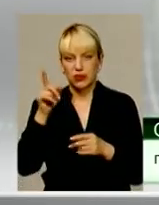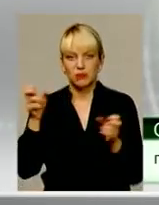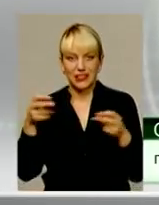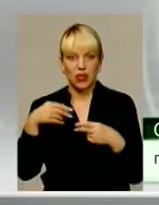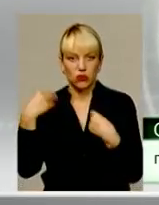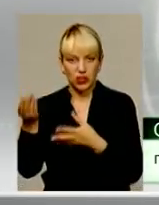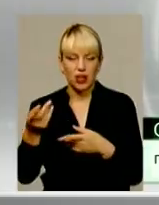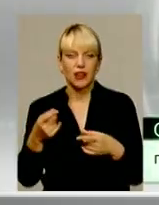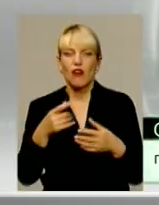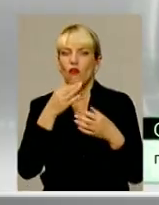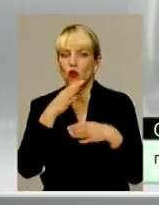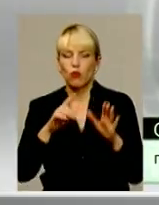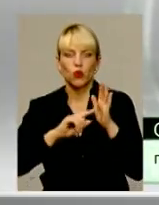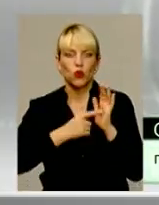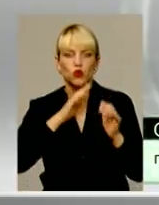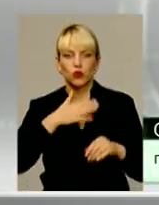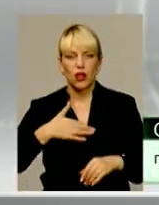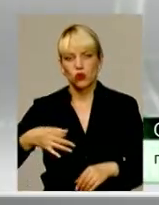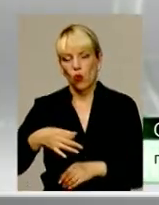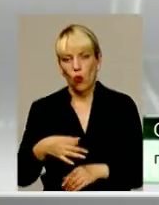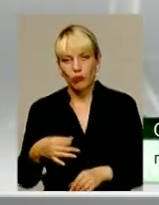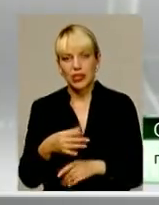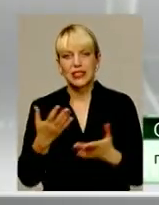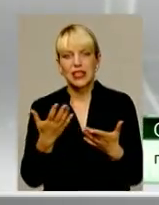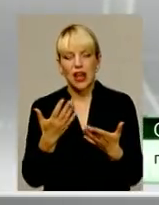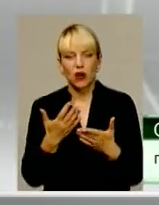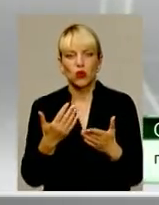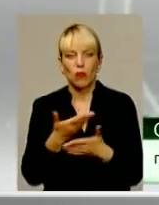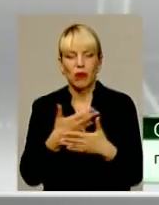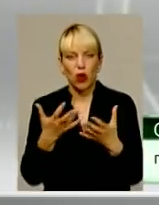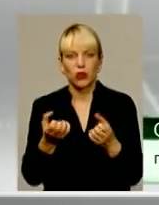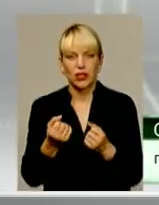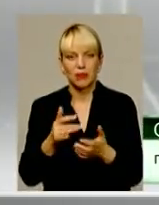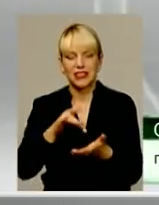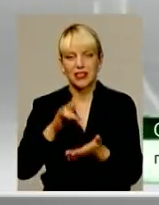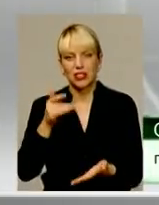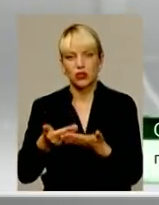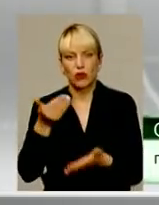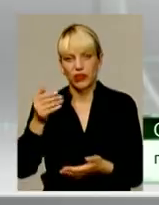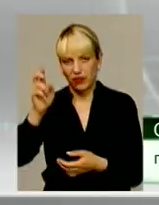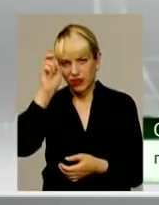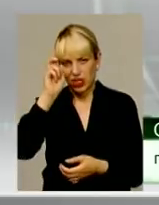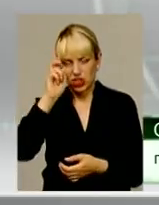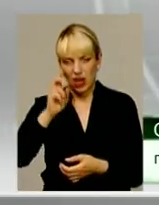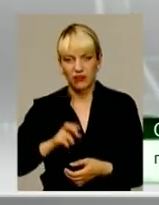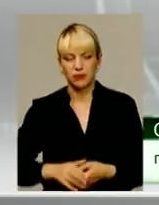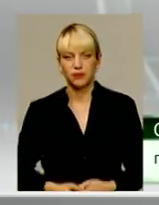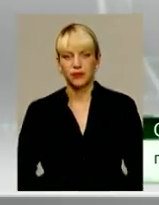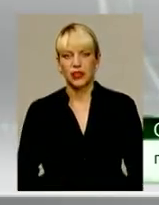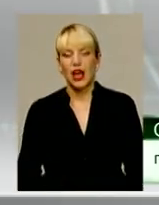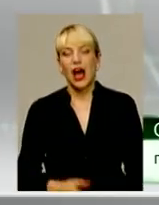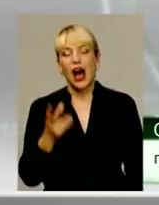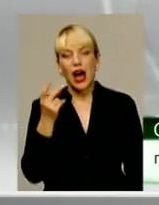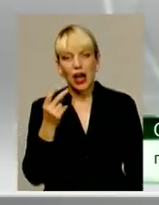любу точку нашої області. Одна доза, яку ми отримали централізовано за рахунок держбюджету.